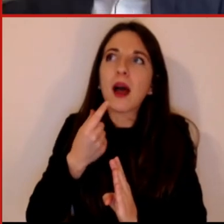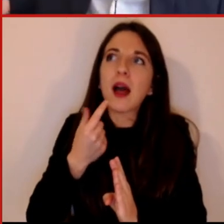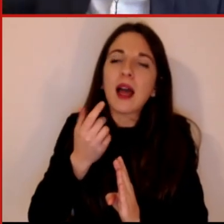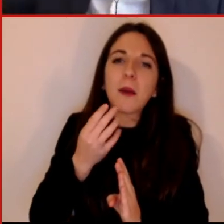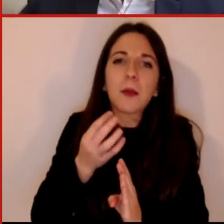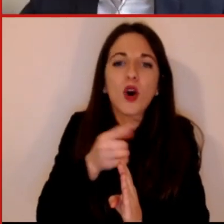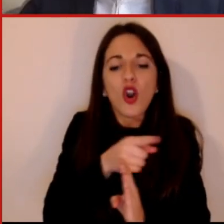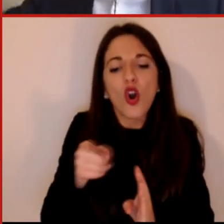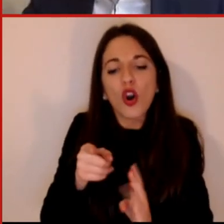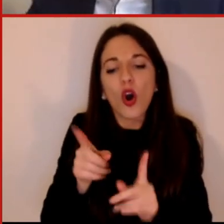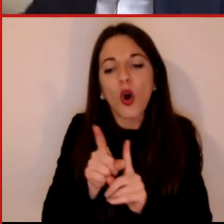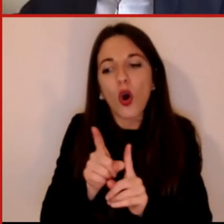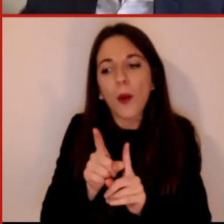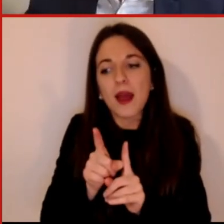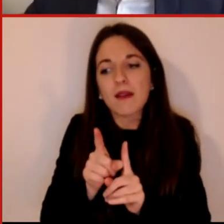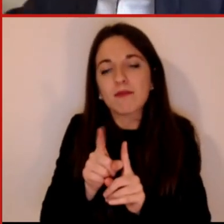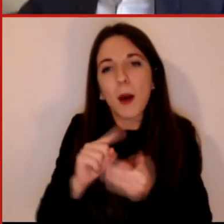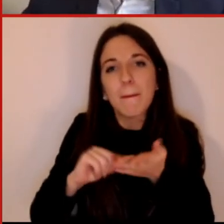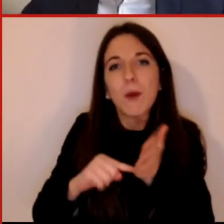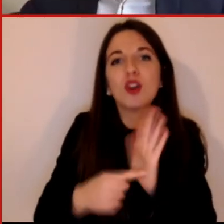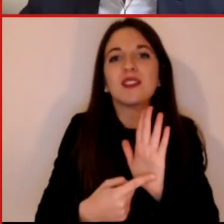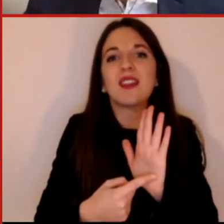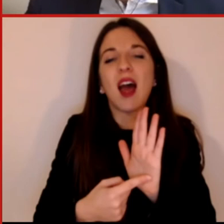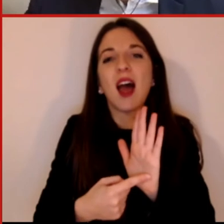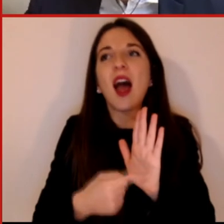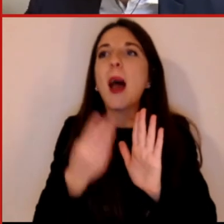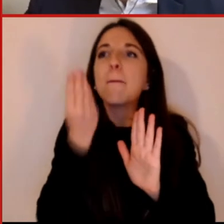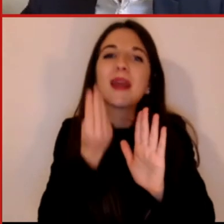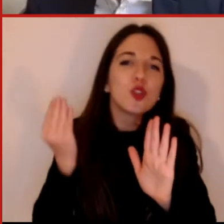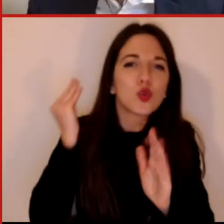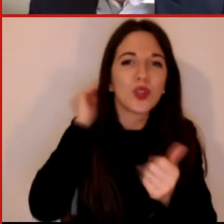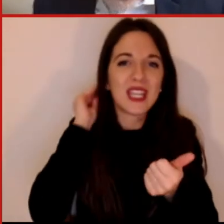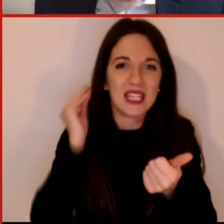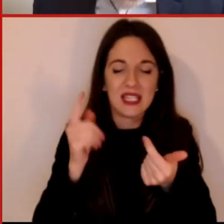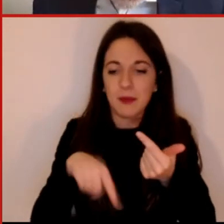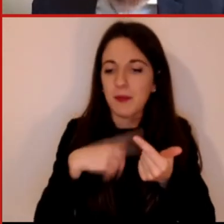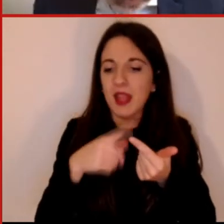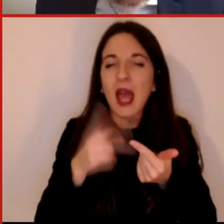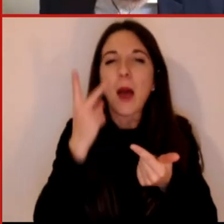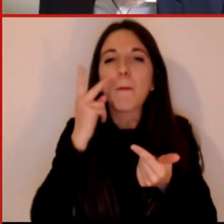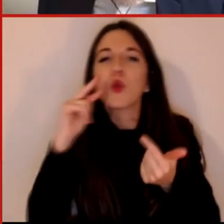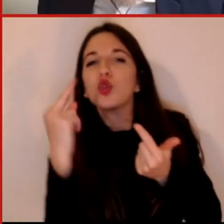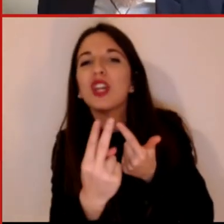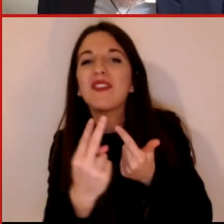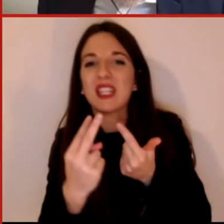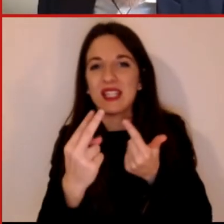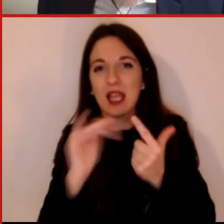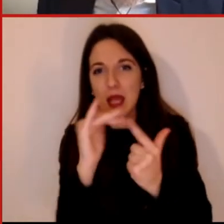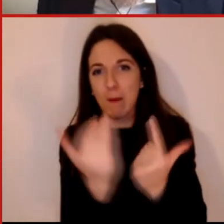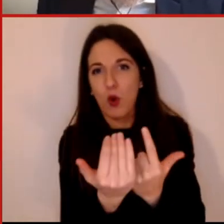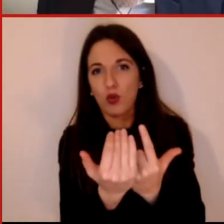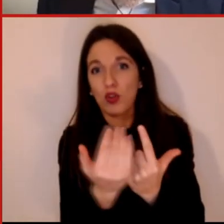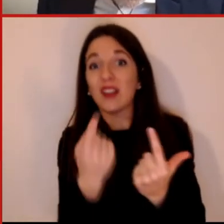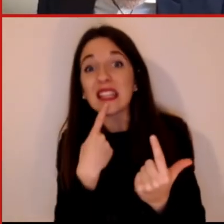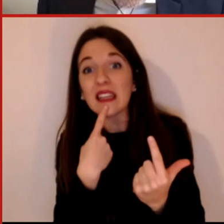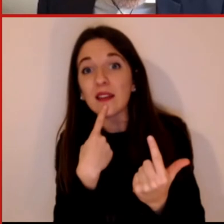appunto che riorganizzano spesso pregiudizi, teorie e visioni del mondo di altri individui ed è qui che bisogna essere molto